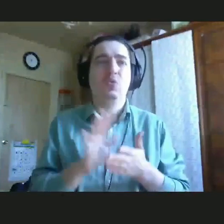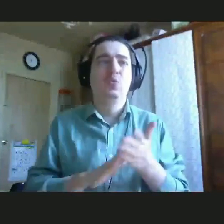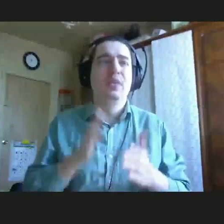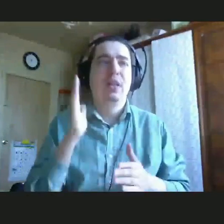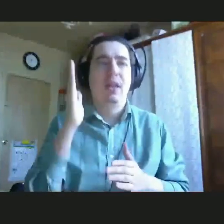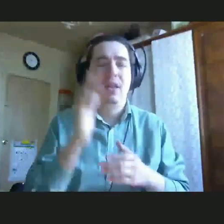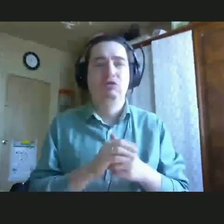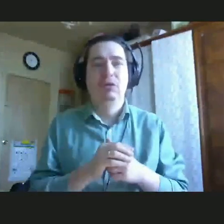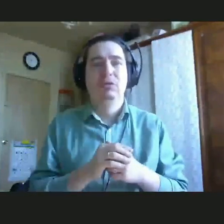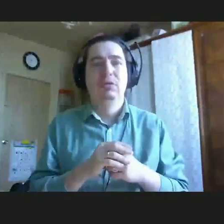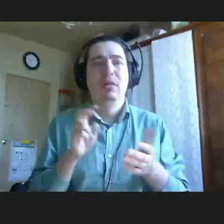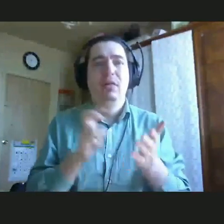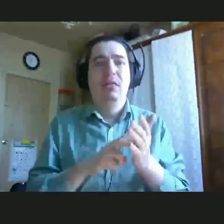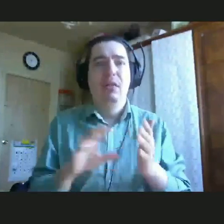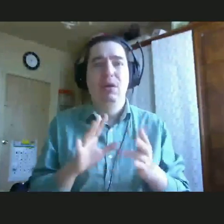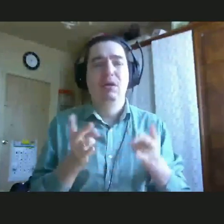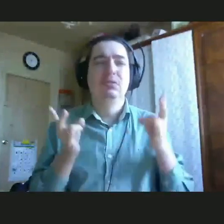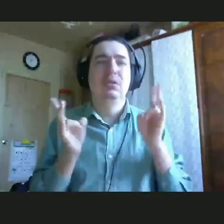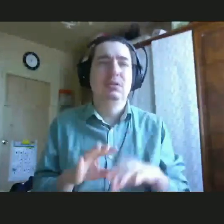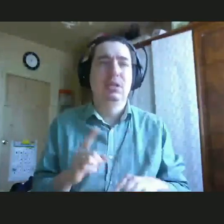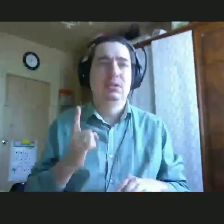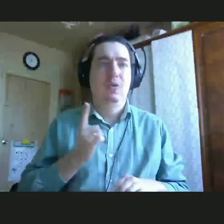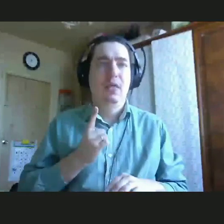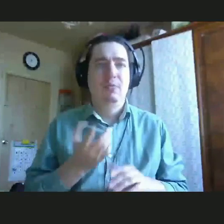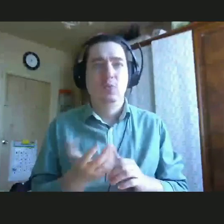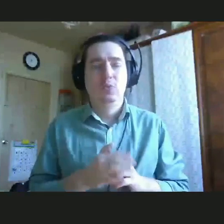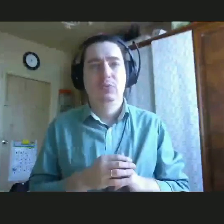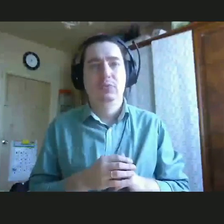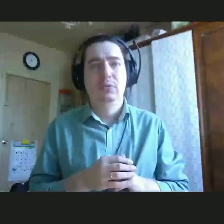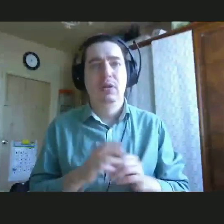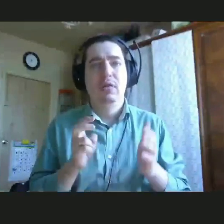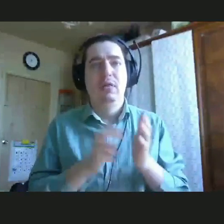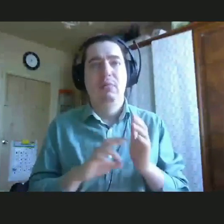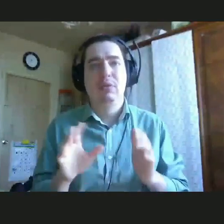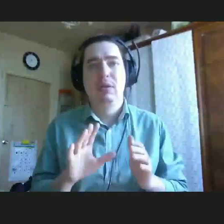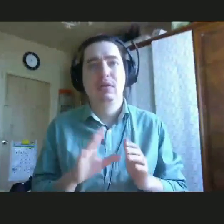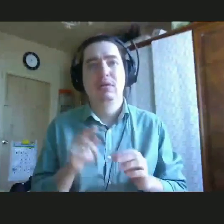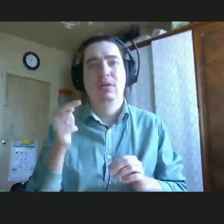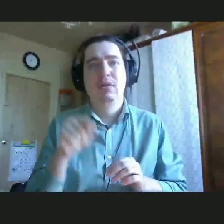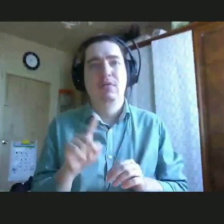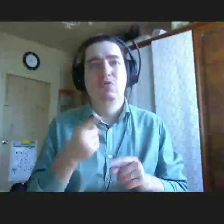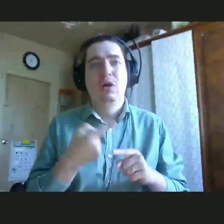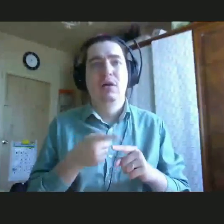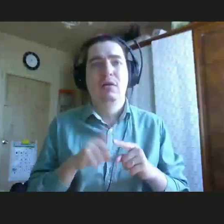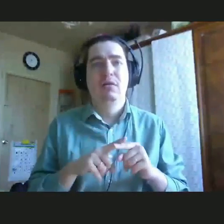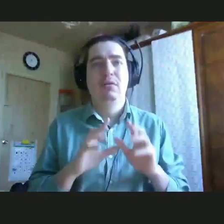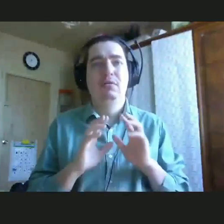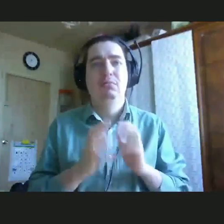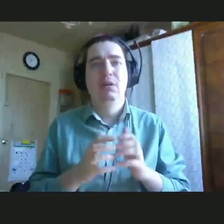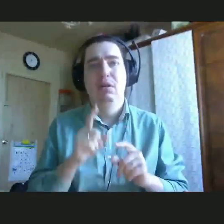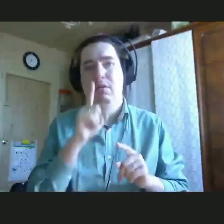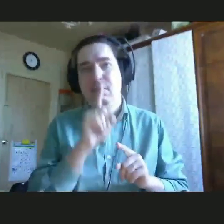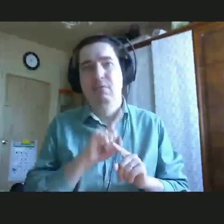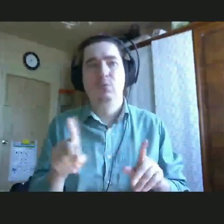не бояться остаться одному, не бояться того, что этот мир не